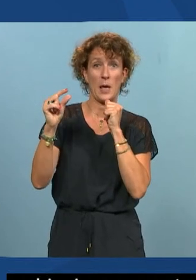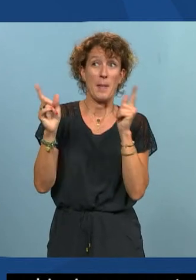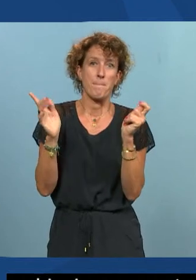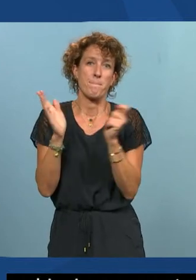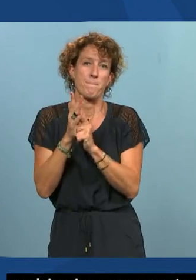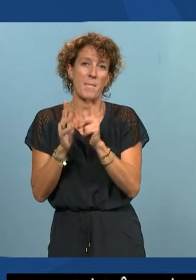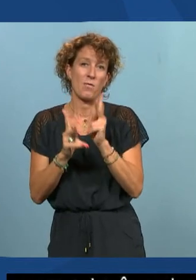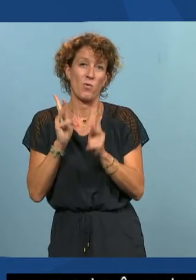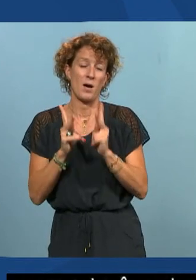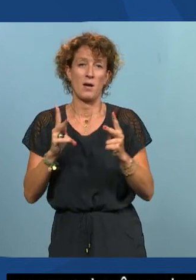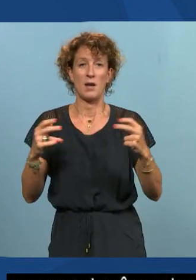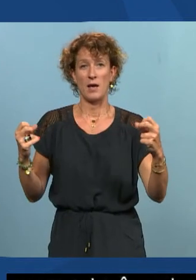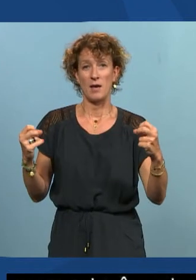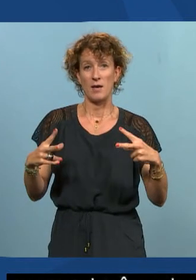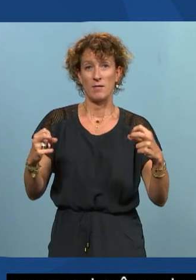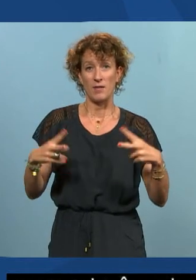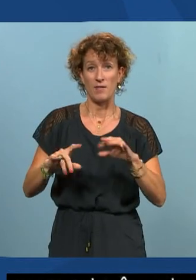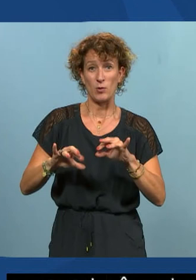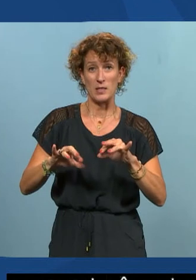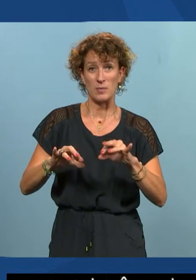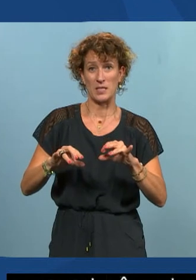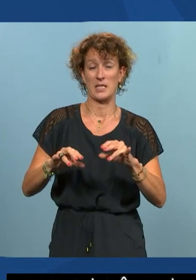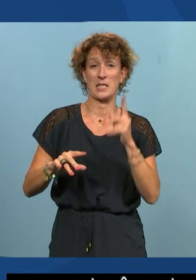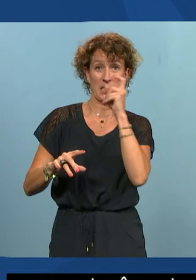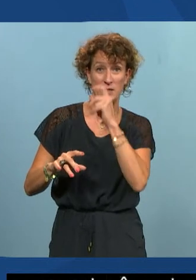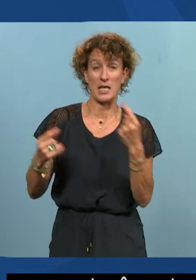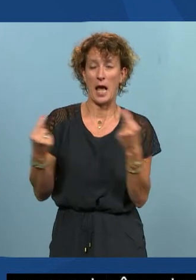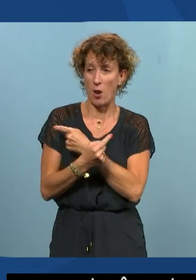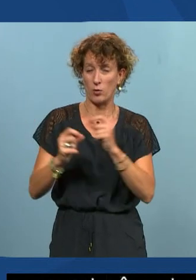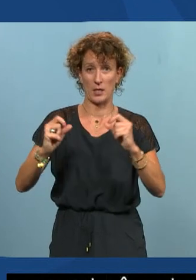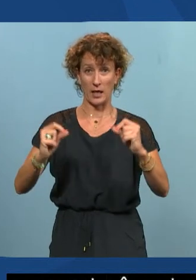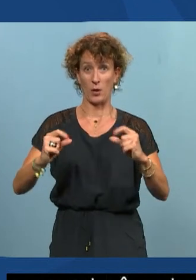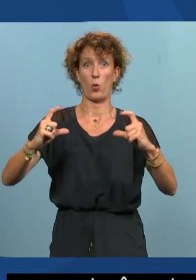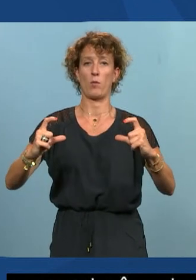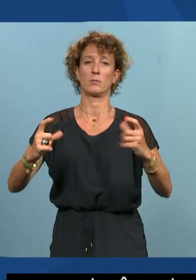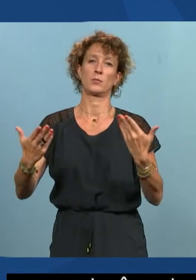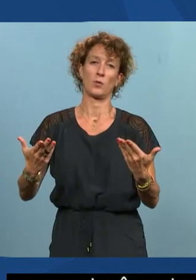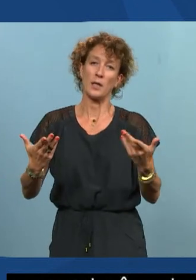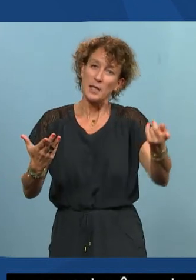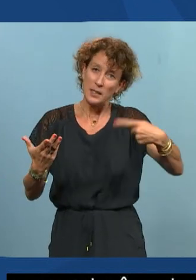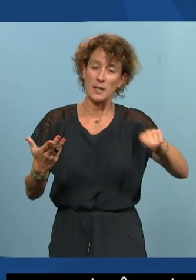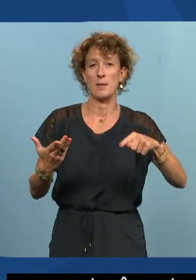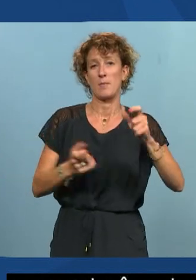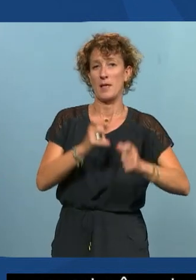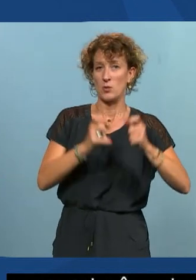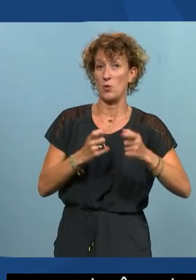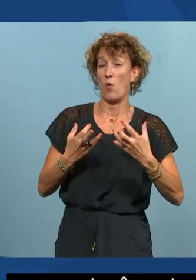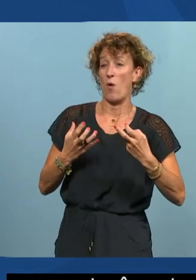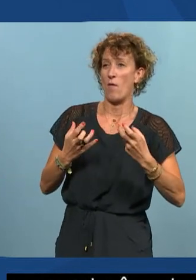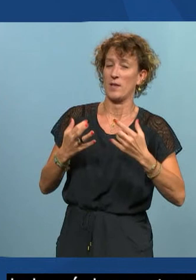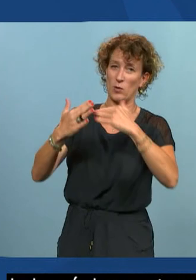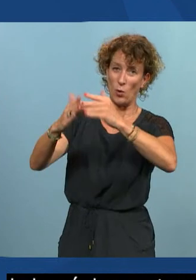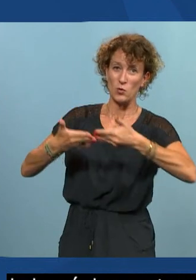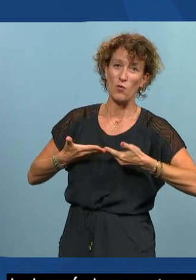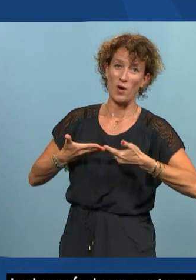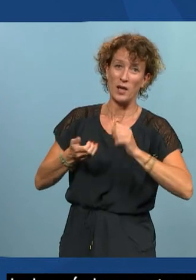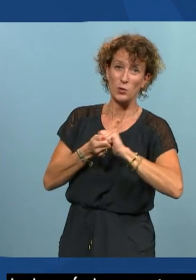vélotypie était limite alors que c'est écrit très gros donc voilà ils seraient ravis d'obtenir vos documents nous